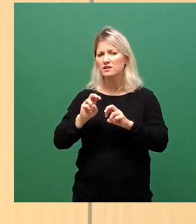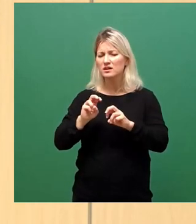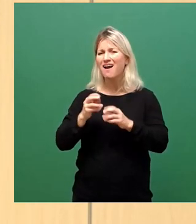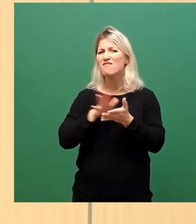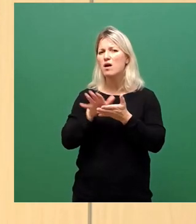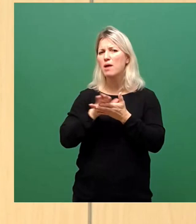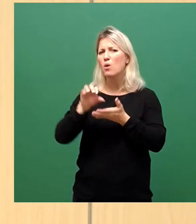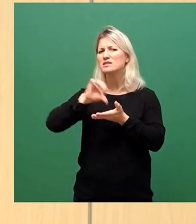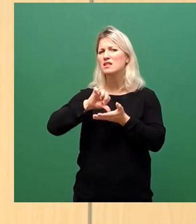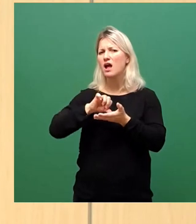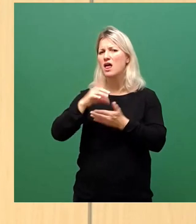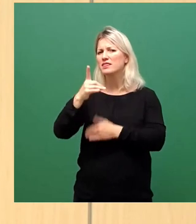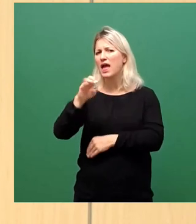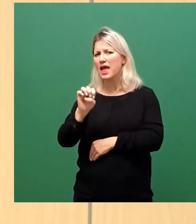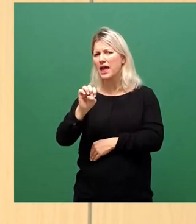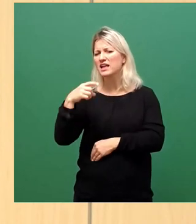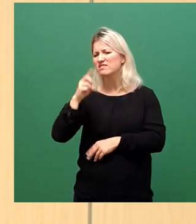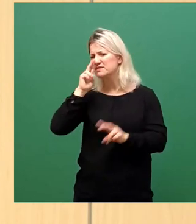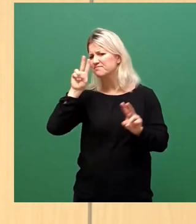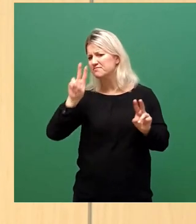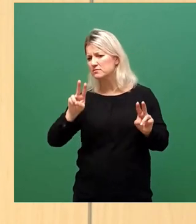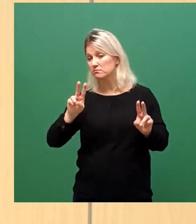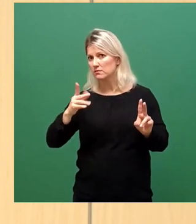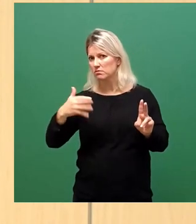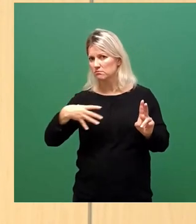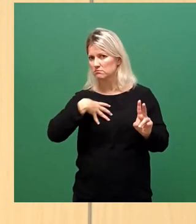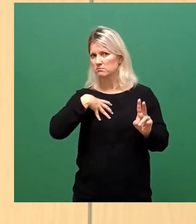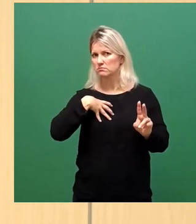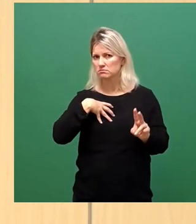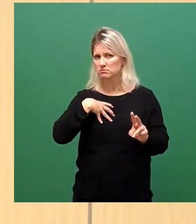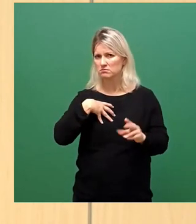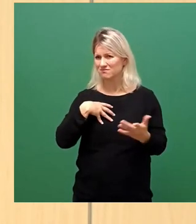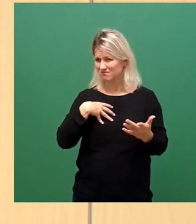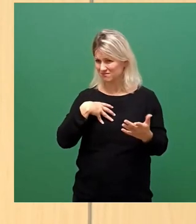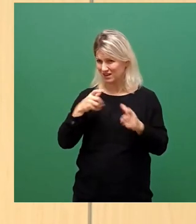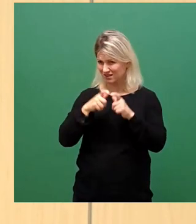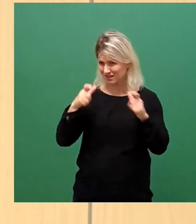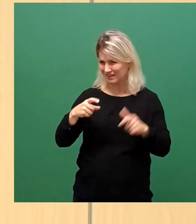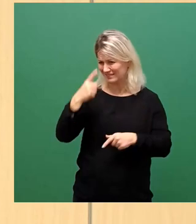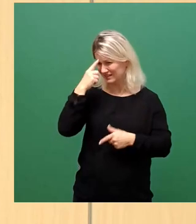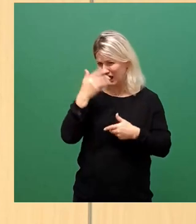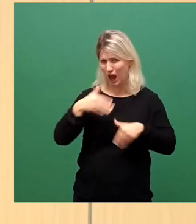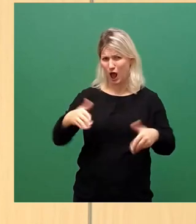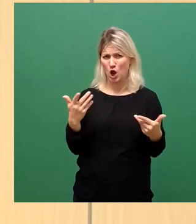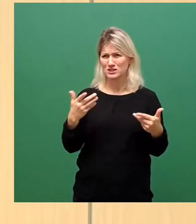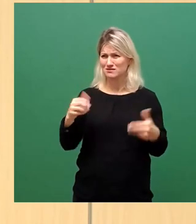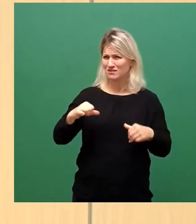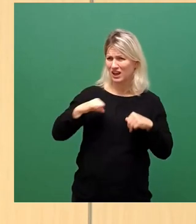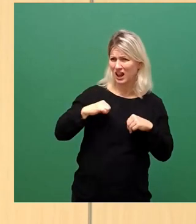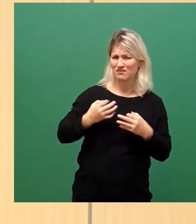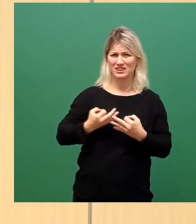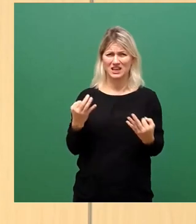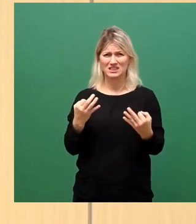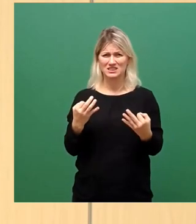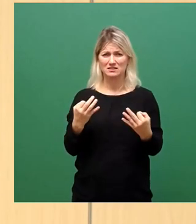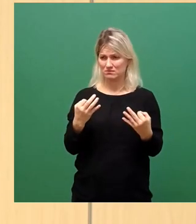habe ich mal etwas darüber gelesen. Es war erschreckend, wie sinnbefreit diese Geräte eigentlich sind, wie viel die nicht bringen. Was sie denn bringen sollen, kosten aber ein